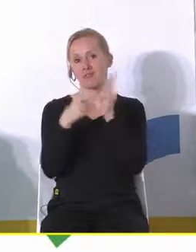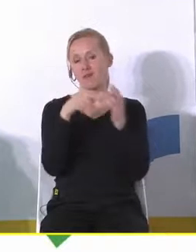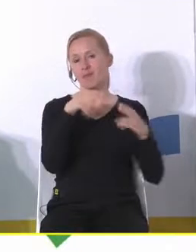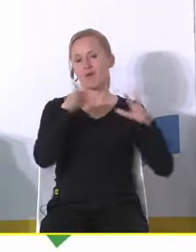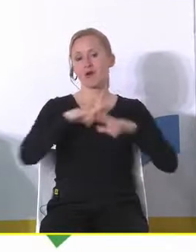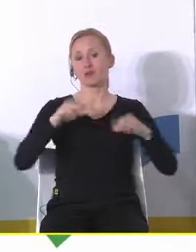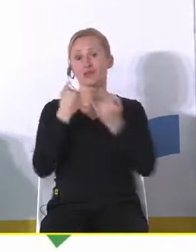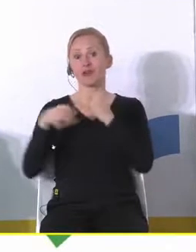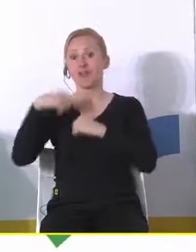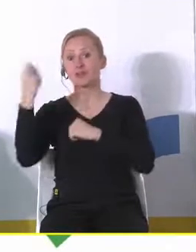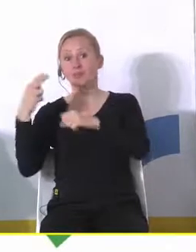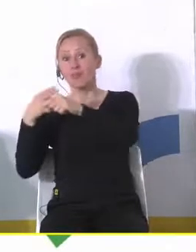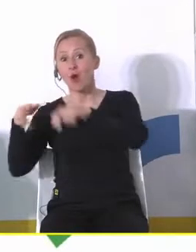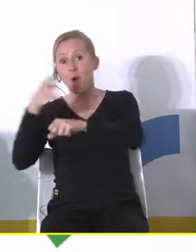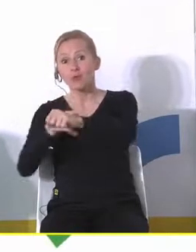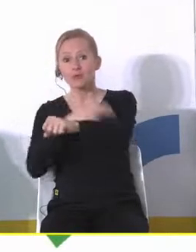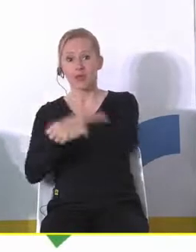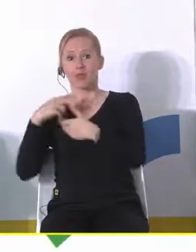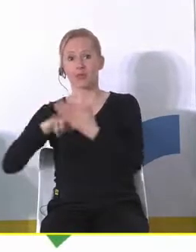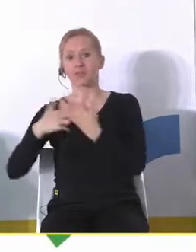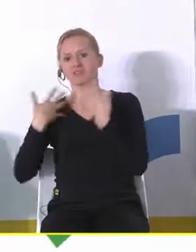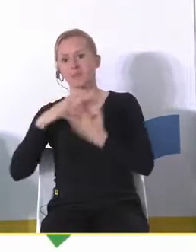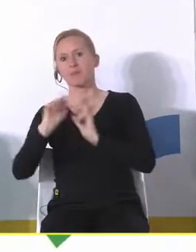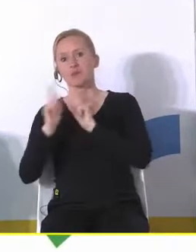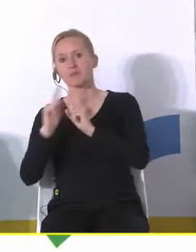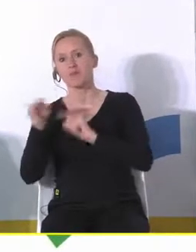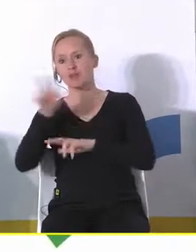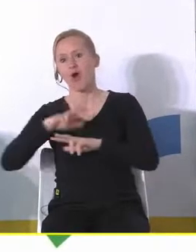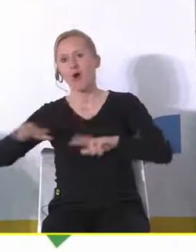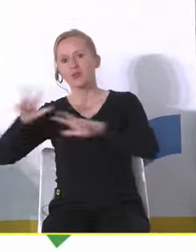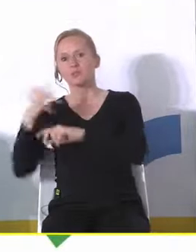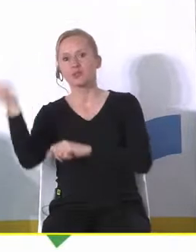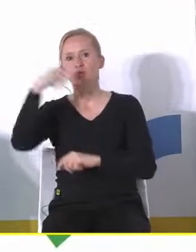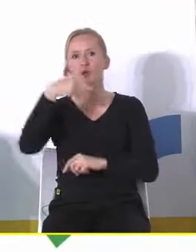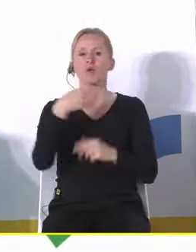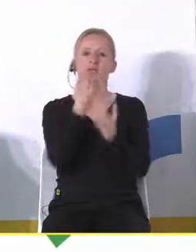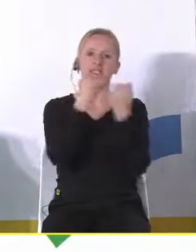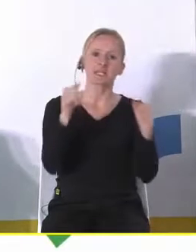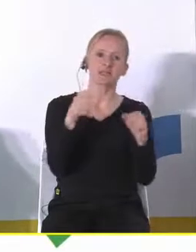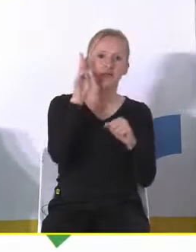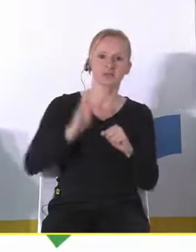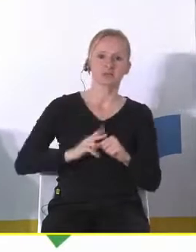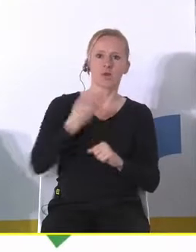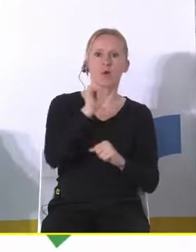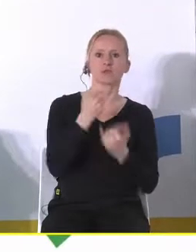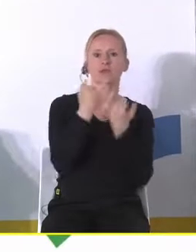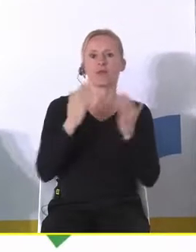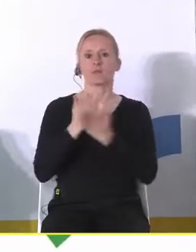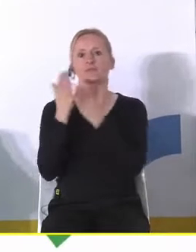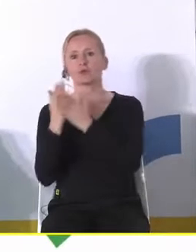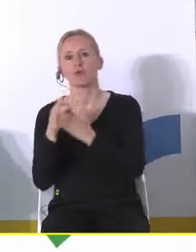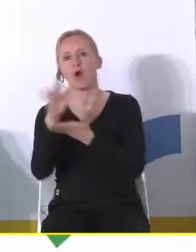jak się jedzie do urzędu i pyta no chcielibyśmy o rodzinie porozmawiać to przychodzą panie z MOPS-u z ROPS-u z powiatowego ośrodka